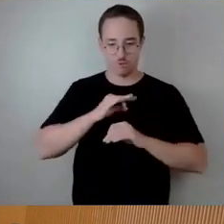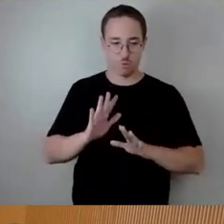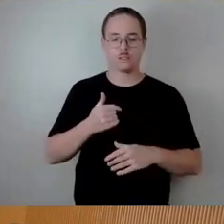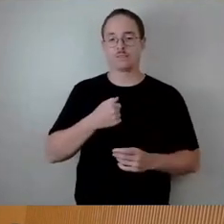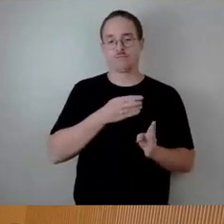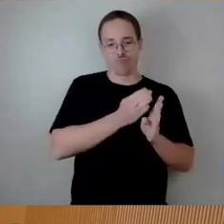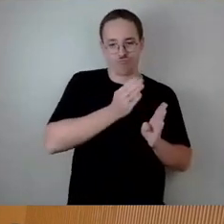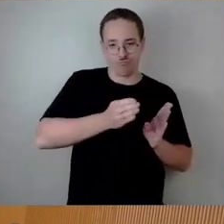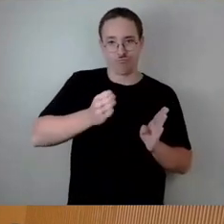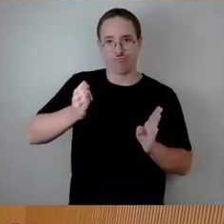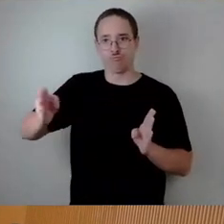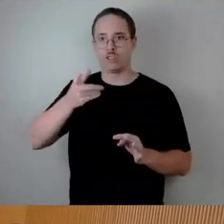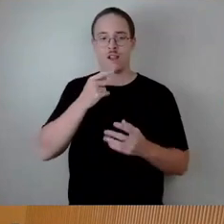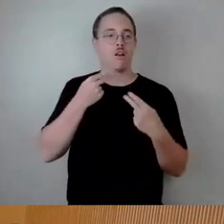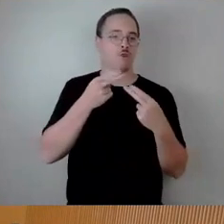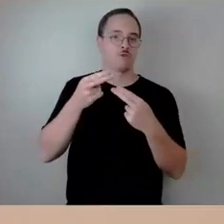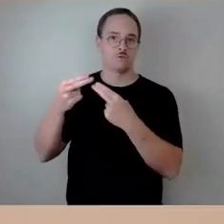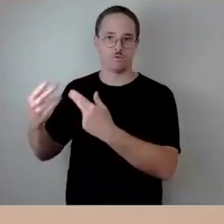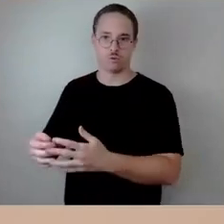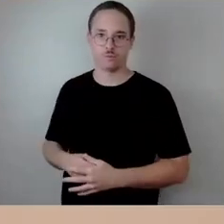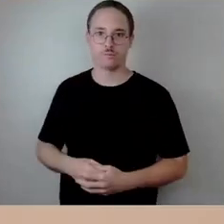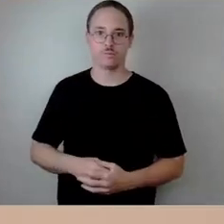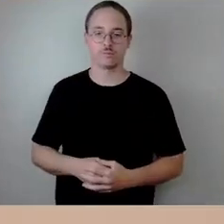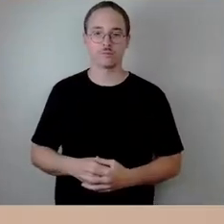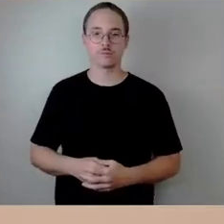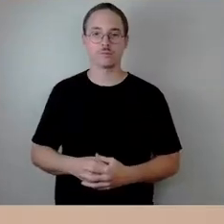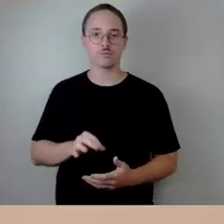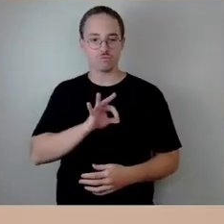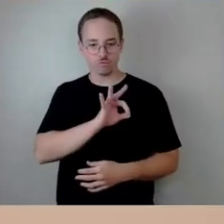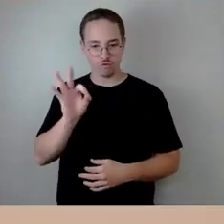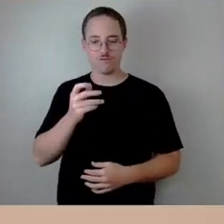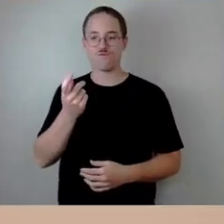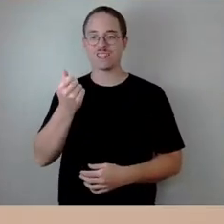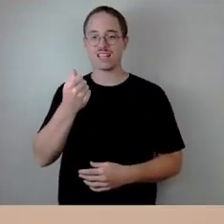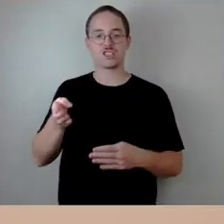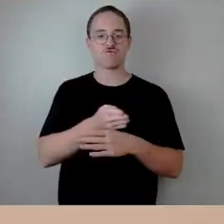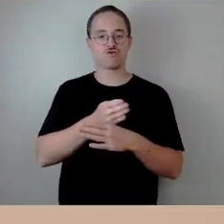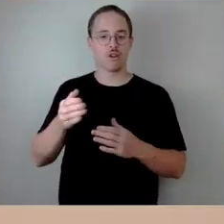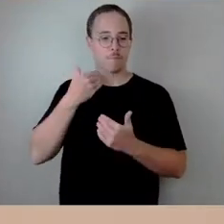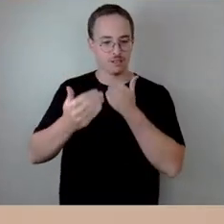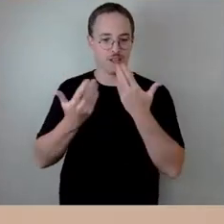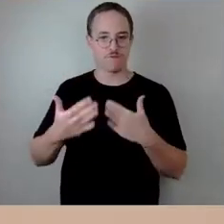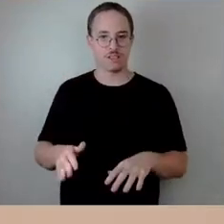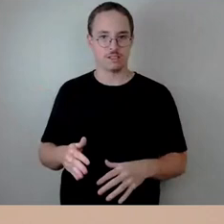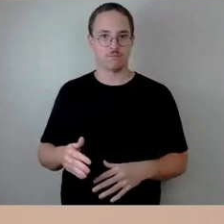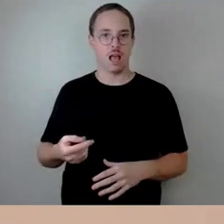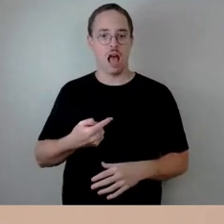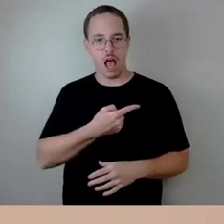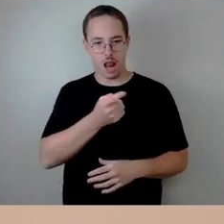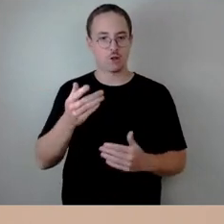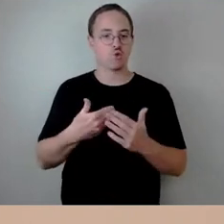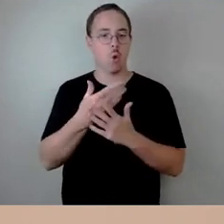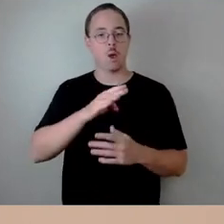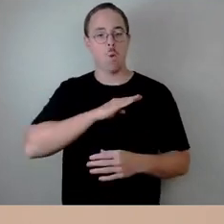Kollegen. Ihnen ist der Finanzzwischenbericht zugegangen für alle neuen Kollegen unter Ihnen. Das ist der Bericht,